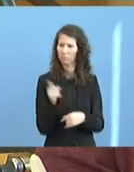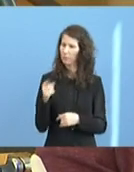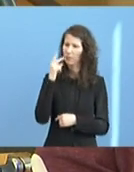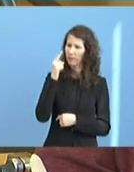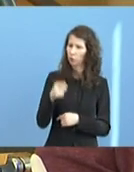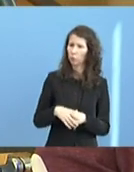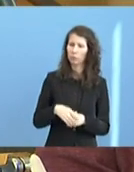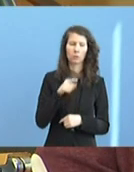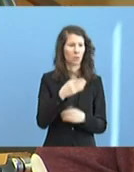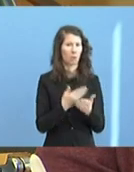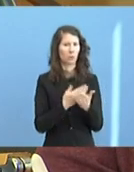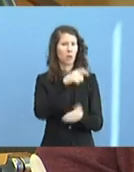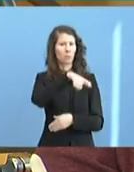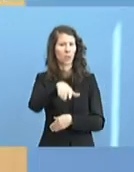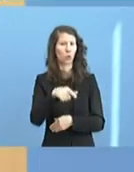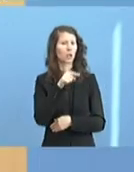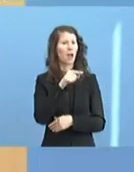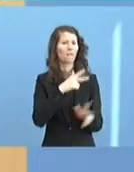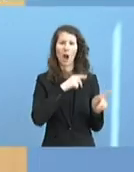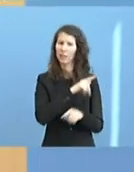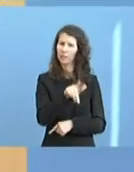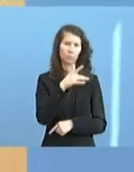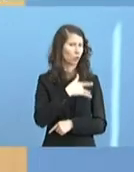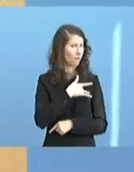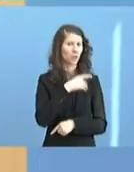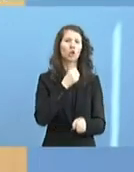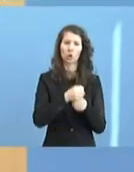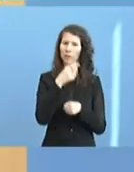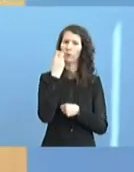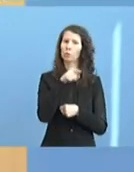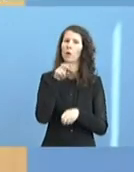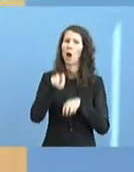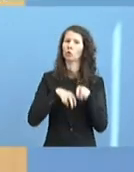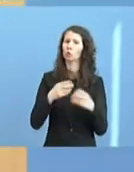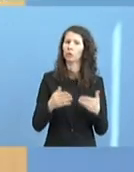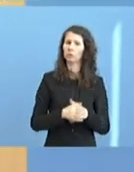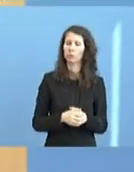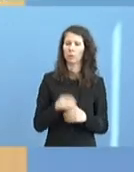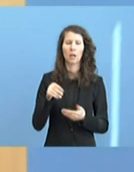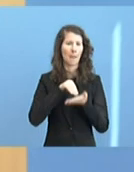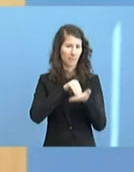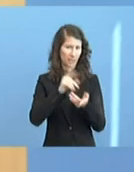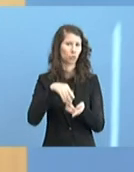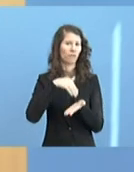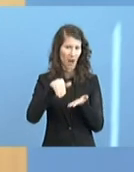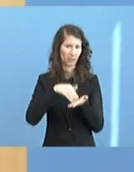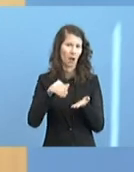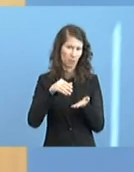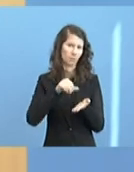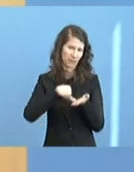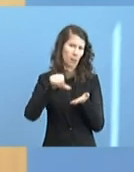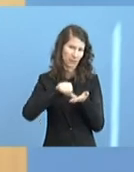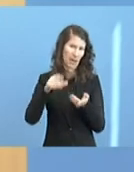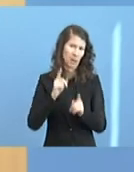durchzumogeln. Also, es ist ja so, dass die Miete weiter gezahlt werden muss. Wir